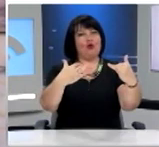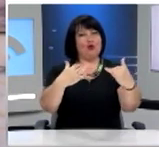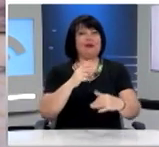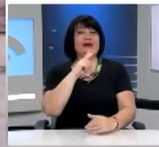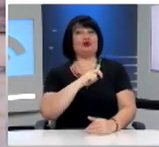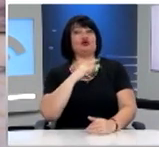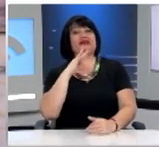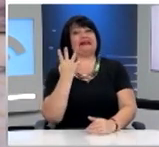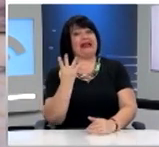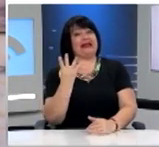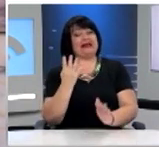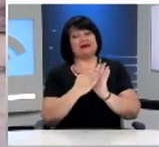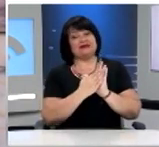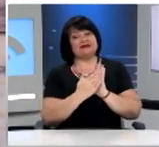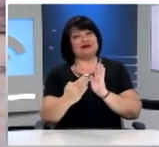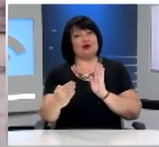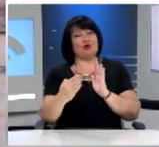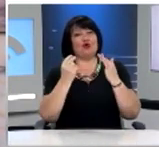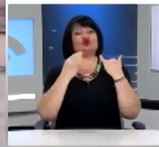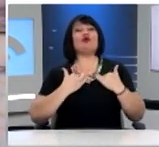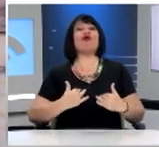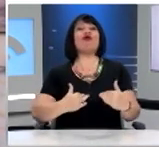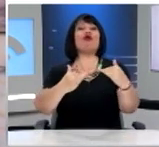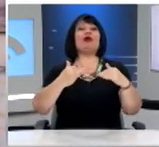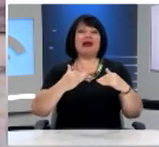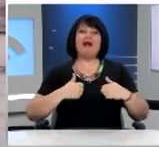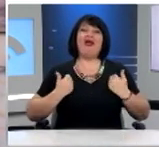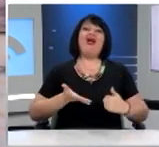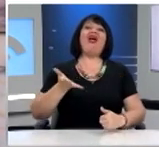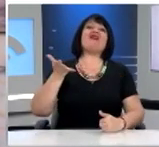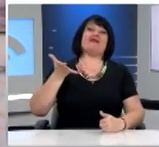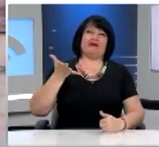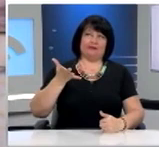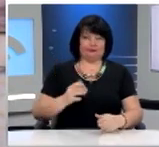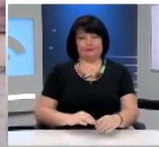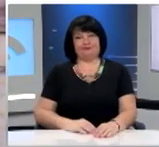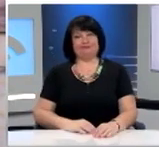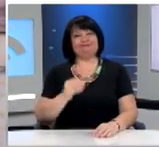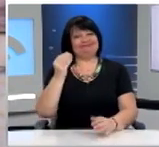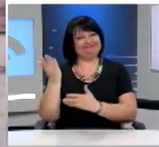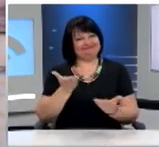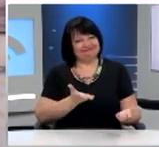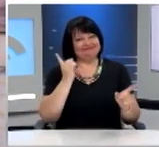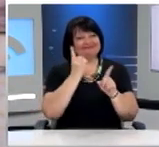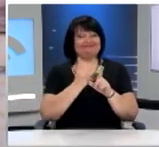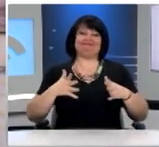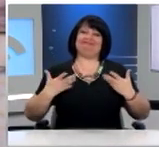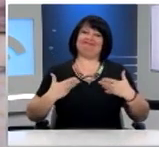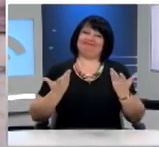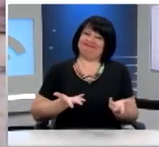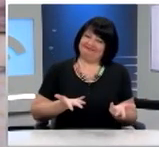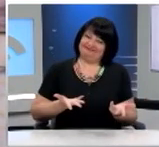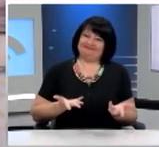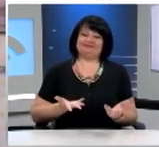24ης Συνόδου της Βουλής των Εφήβων. Σας καλωσορίζουμε με ιδιαίτερη χαρά